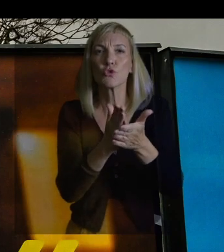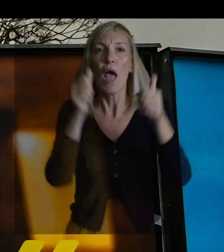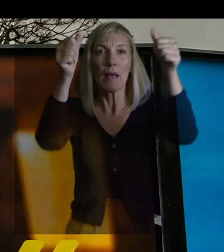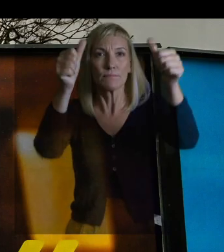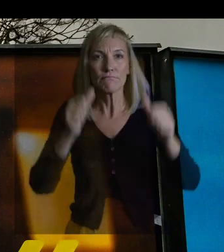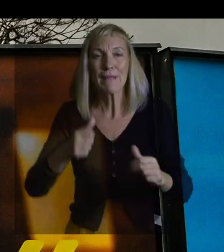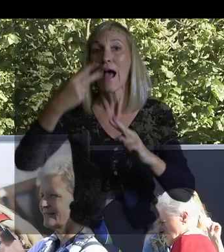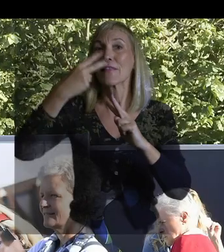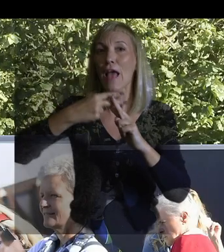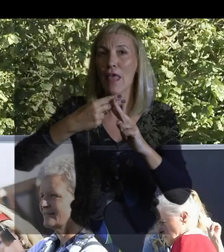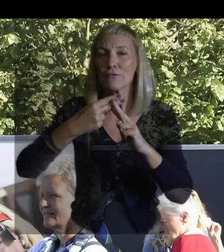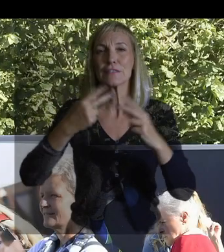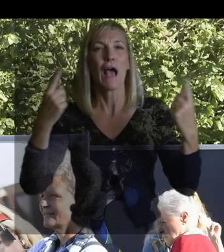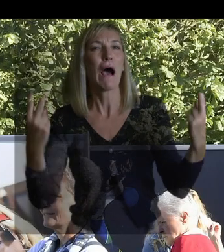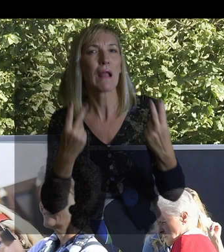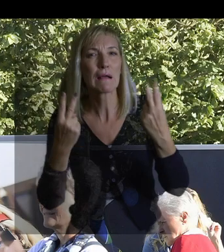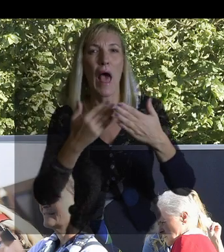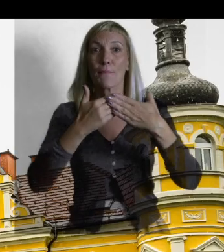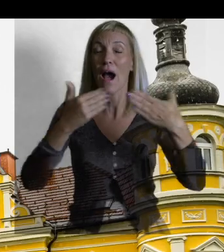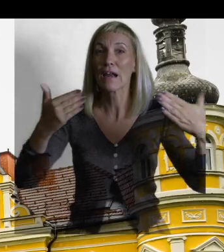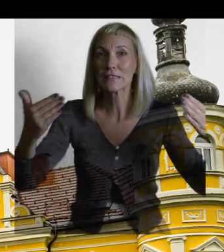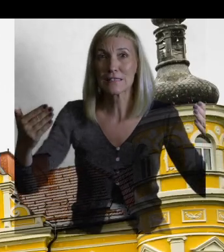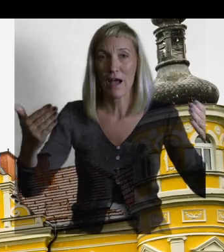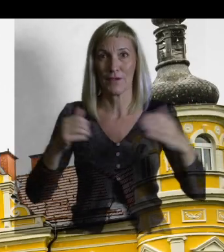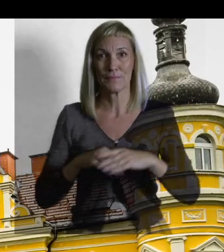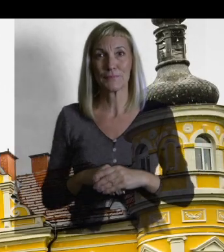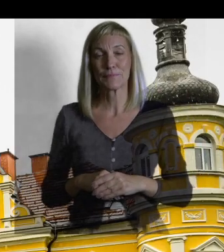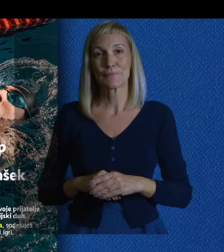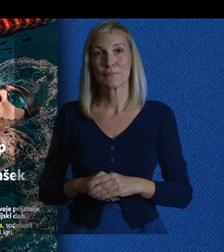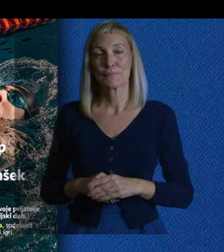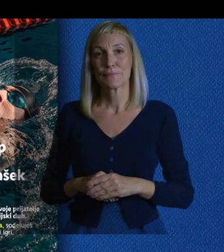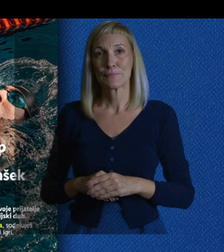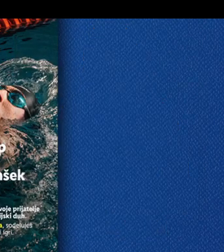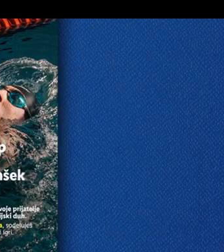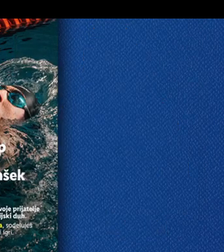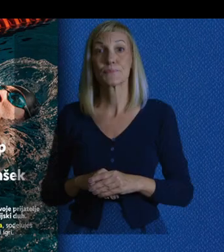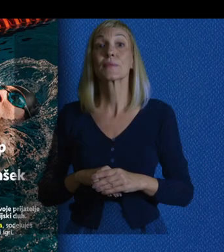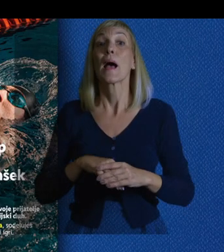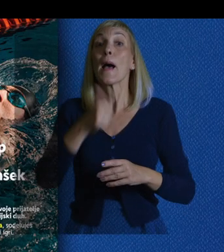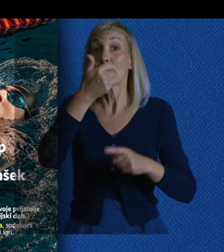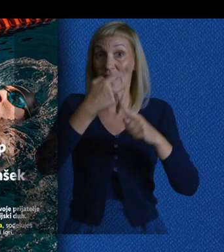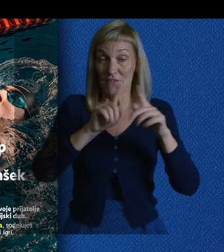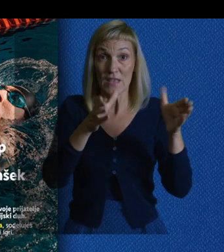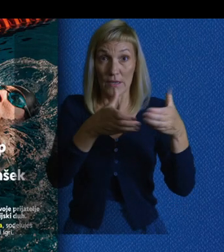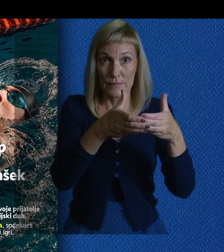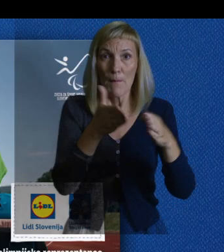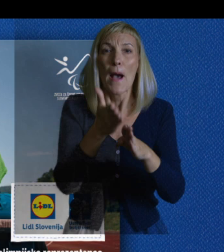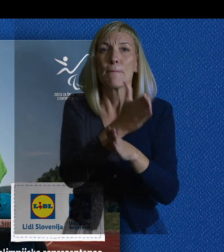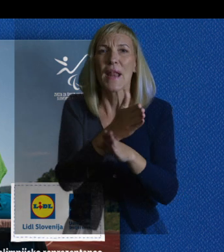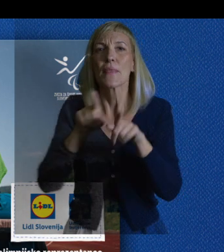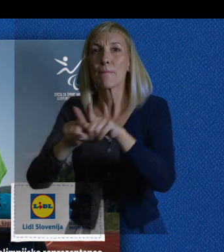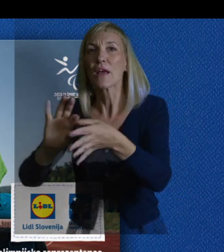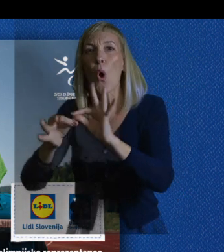na džambo plakatih, po televiziji, na različnih razstavah, city light-ih. Po prvem sklopu